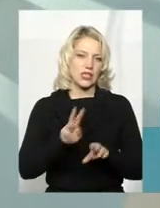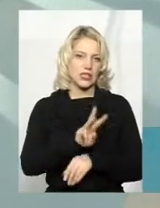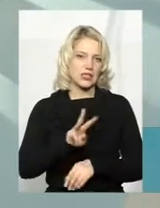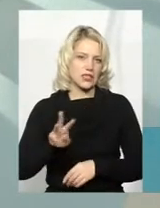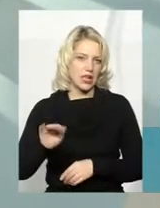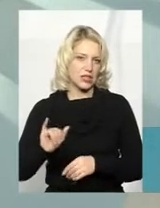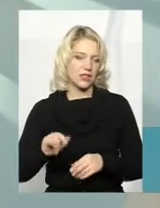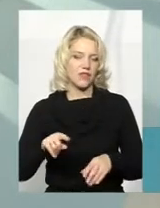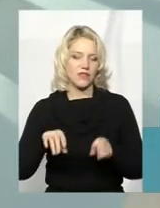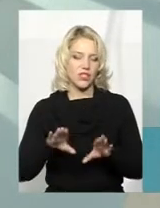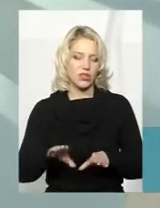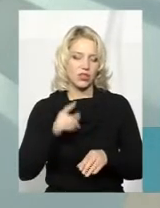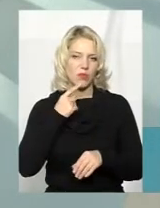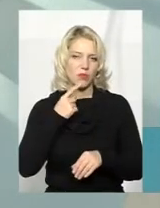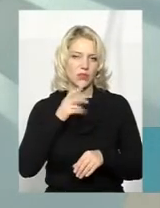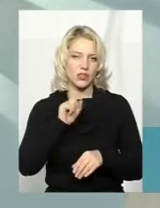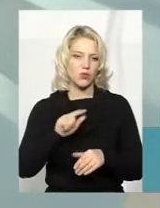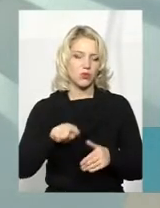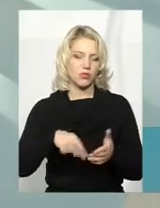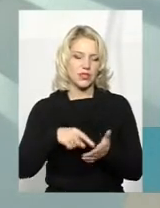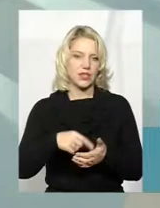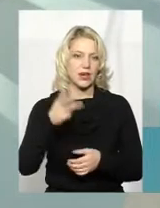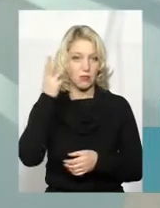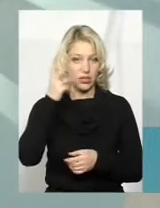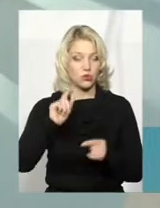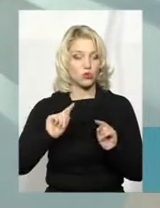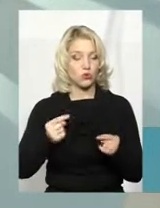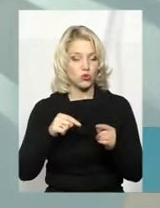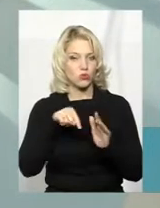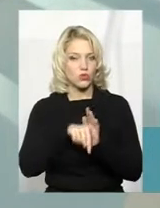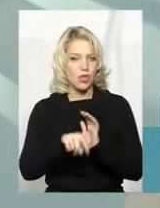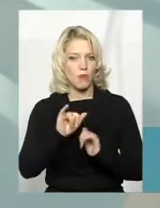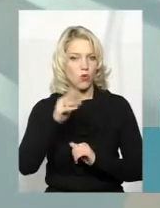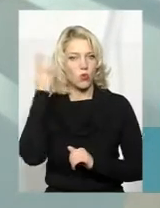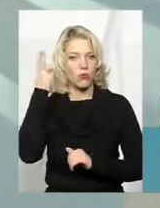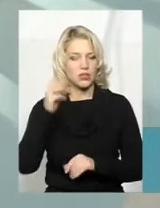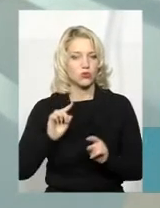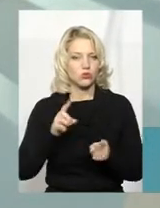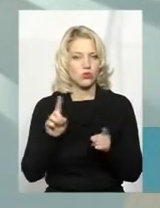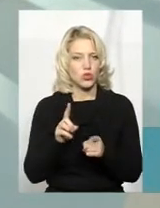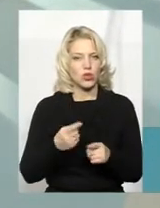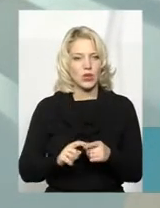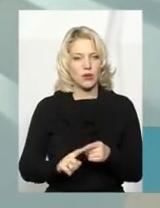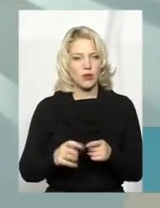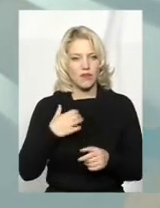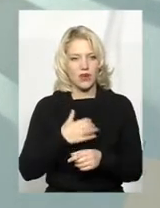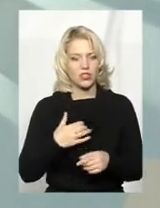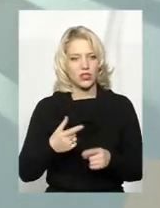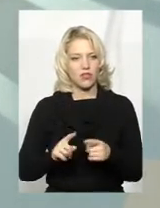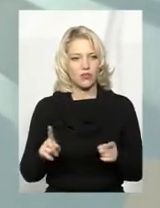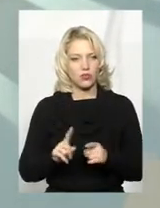вирішили опробувати його саме на місті Хмельницькому. Чому? Тому що важливо, щоб до цього була долучена влада,